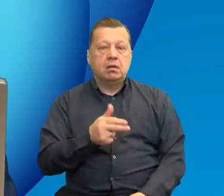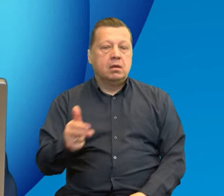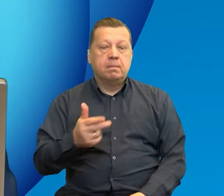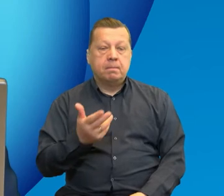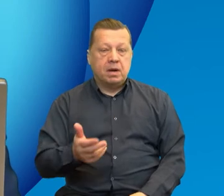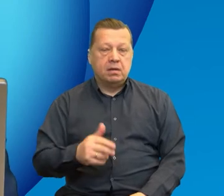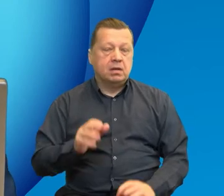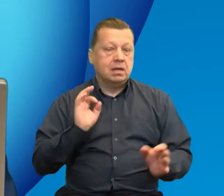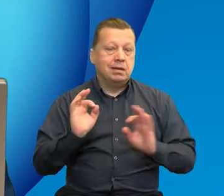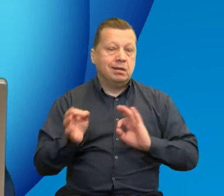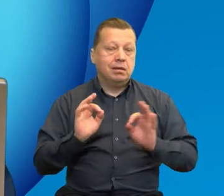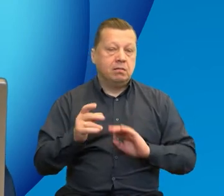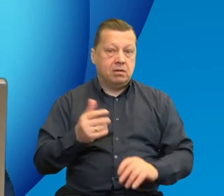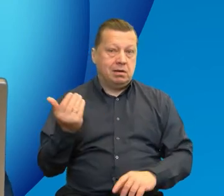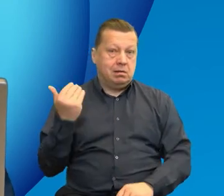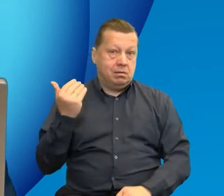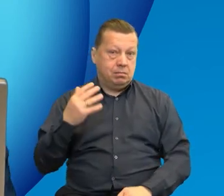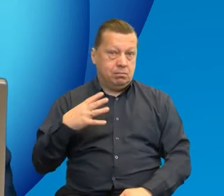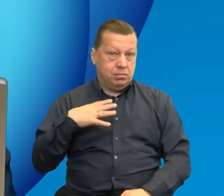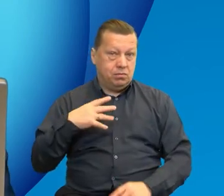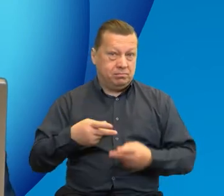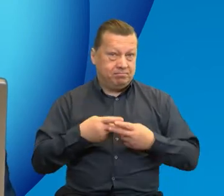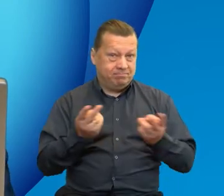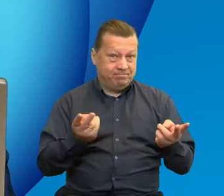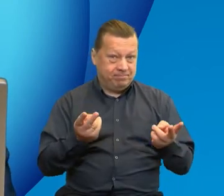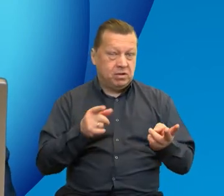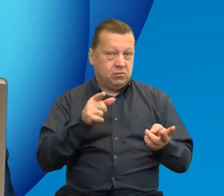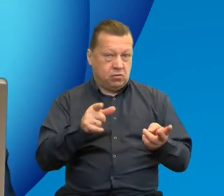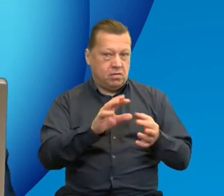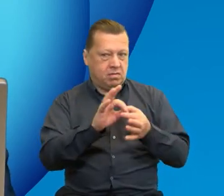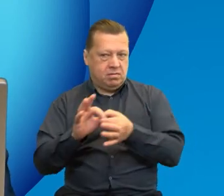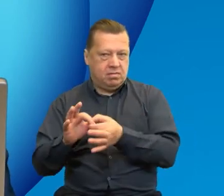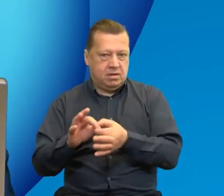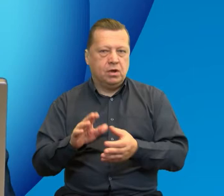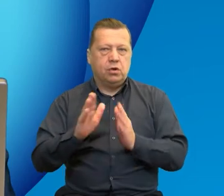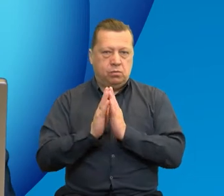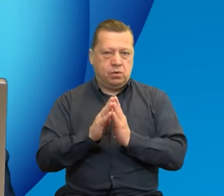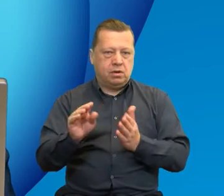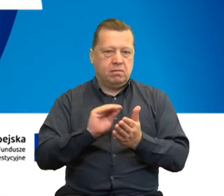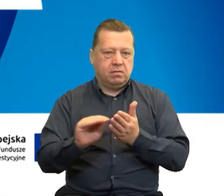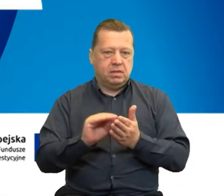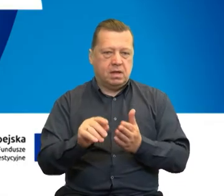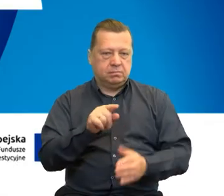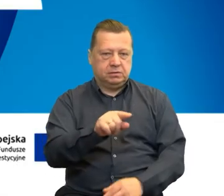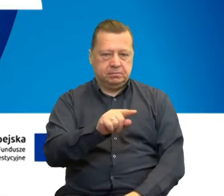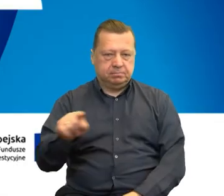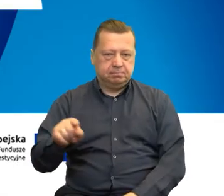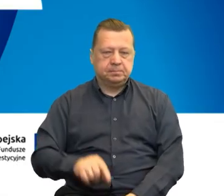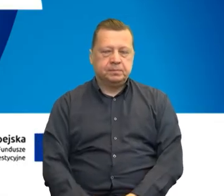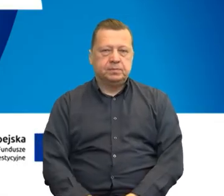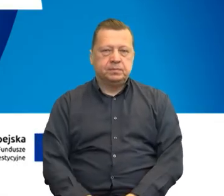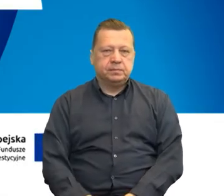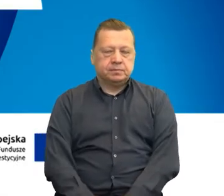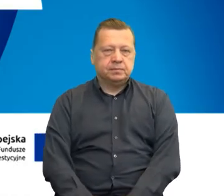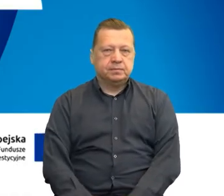informacji przekazanych właśnie niedawno za pomocą naszych projektów, prosimy wpisać do przeglądarki wyświetlony